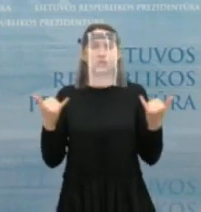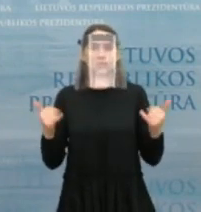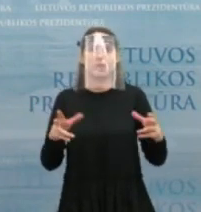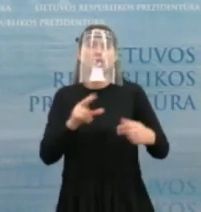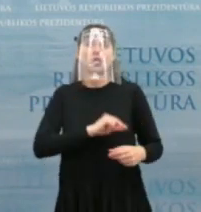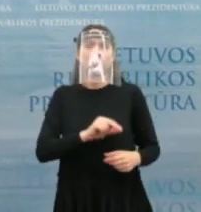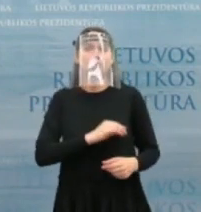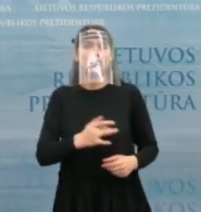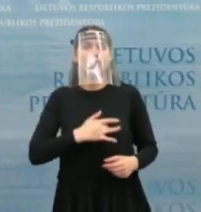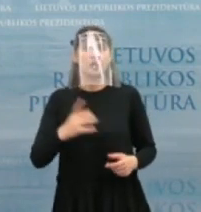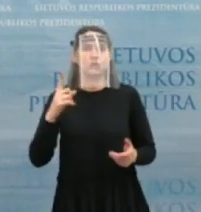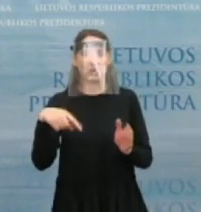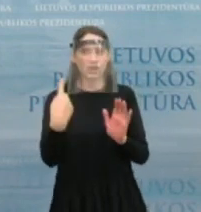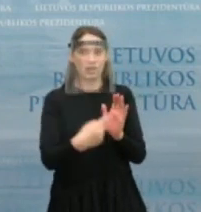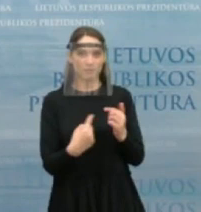galbūt turėtumėte klausimų.